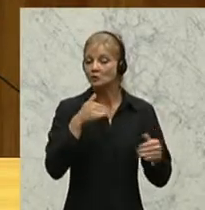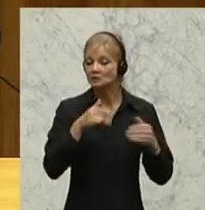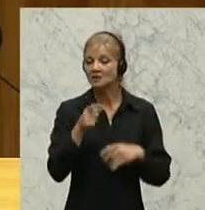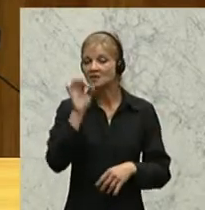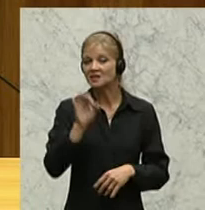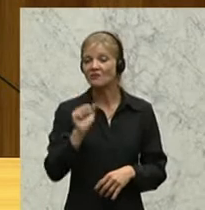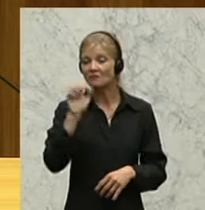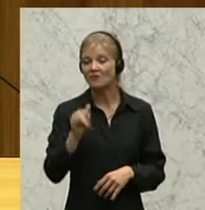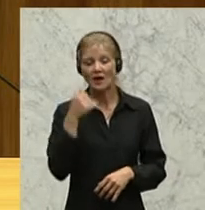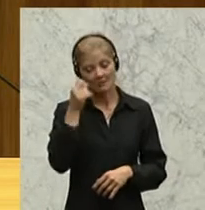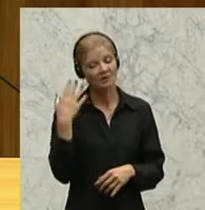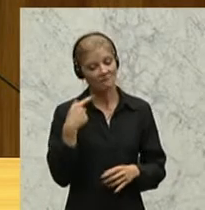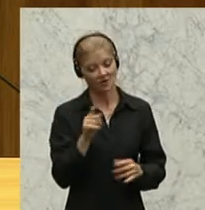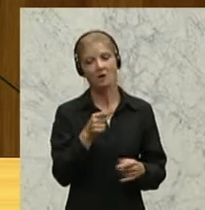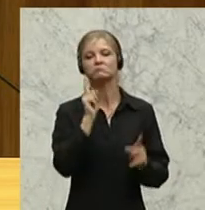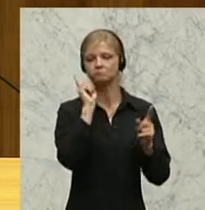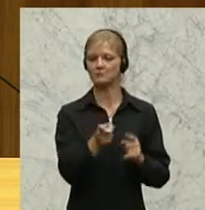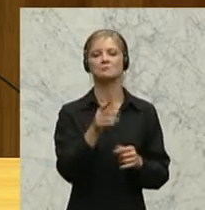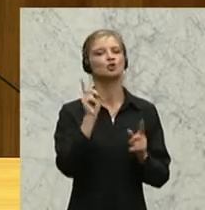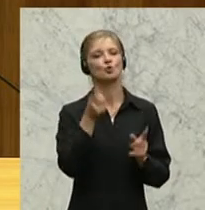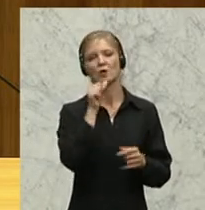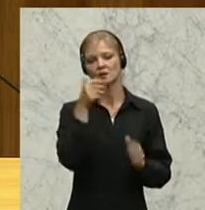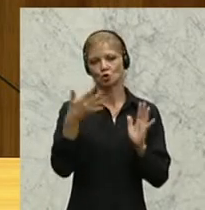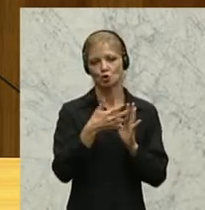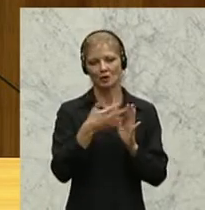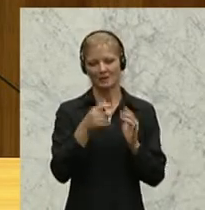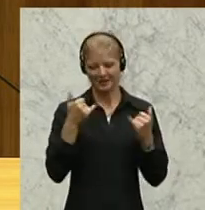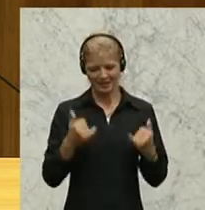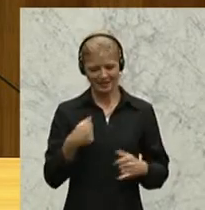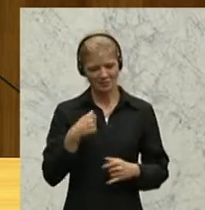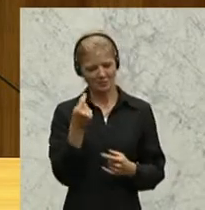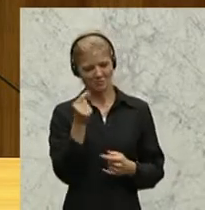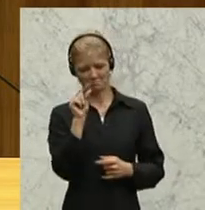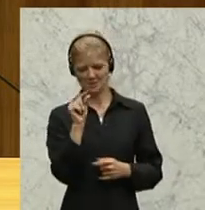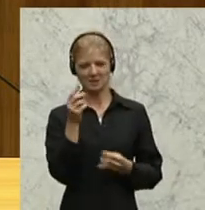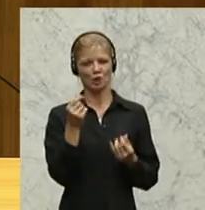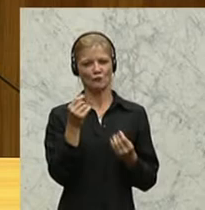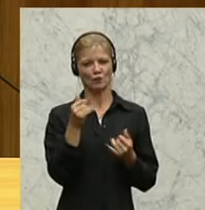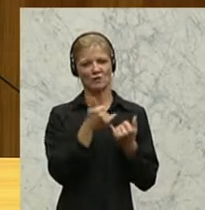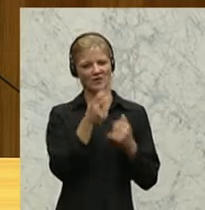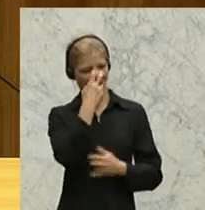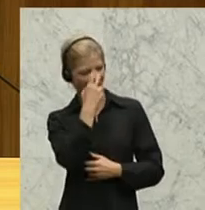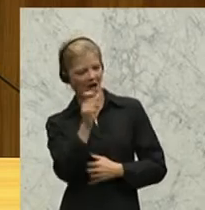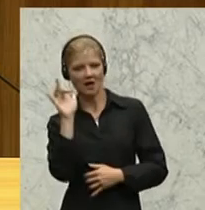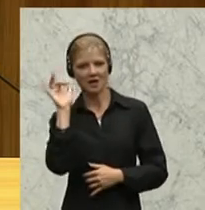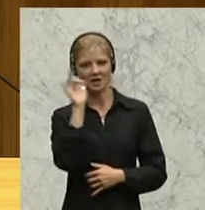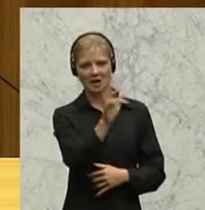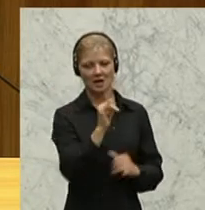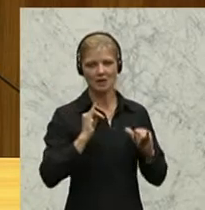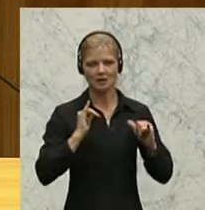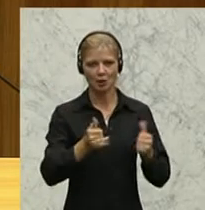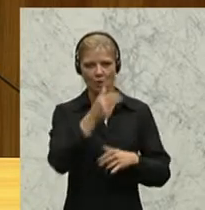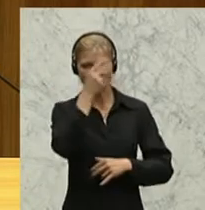Aber ein bisschen habe ich wirklich das Gefühl, das ist ein Racheakt an der Tiroler Bevölkerung, dafür, dass die SPÖ